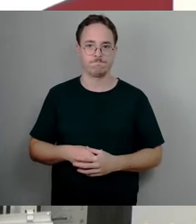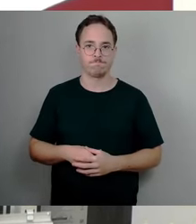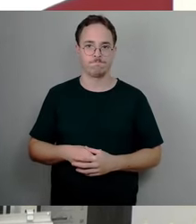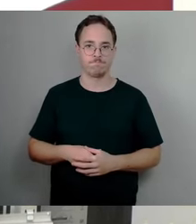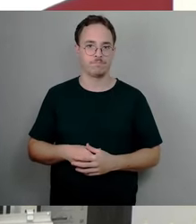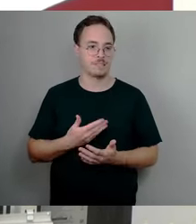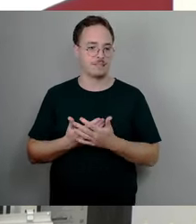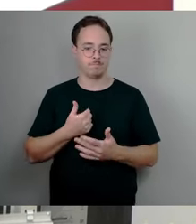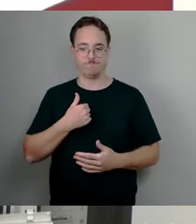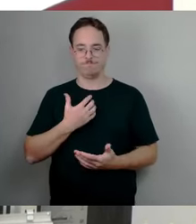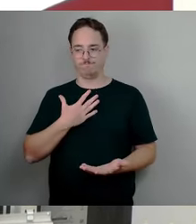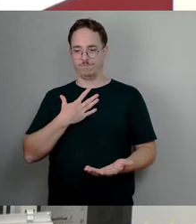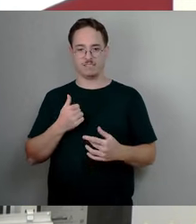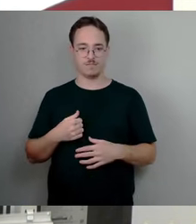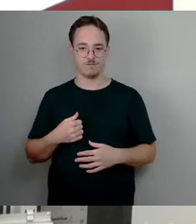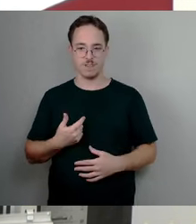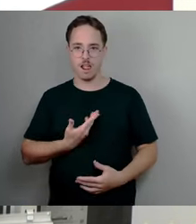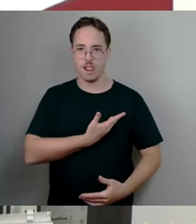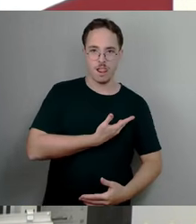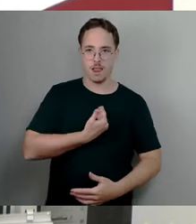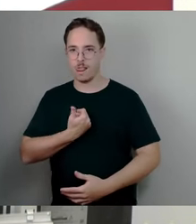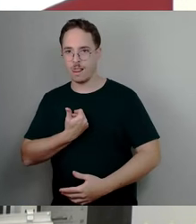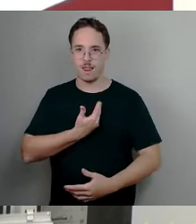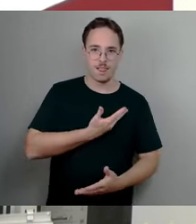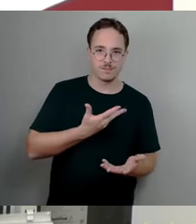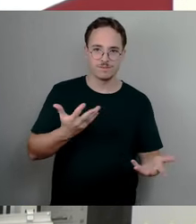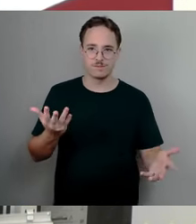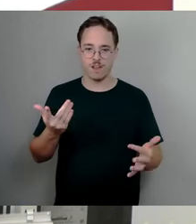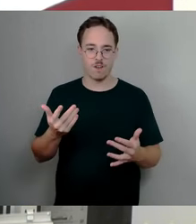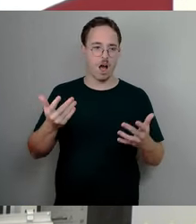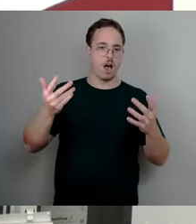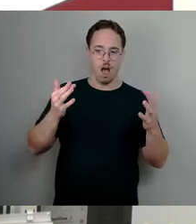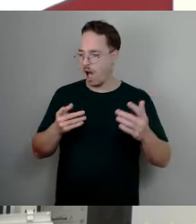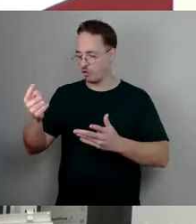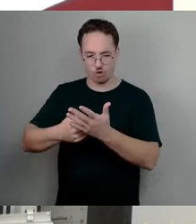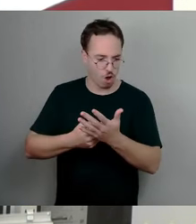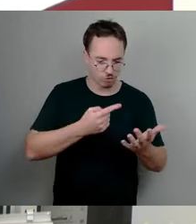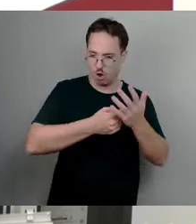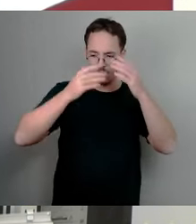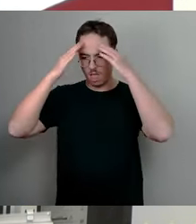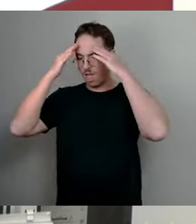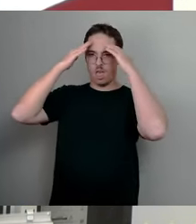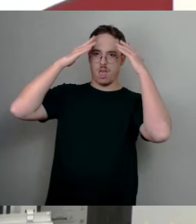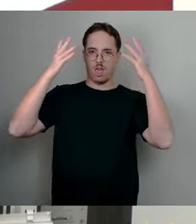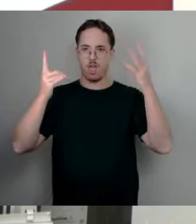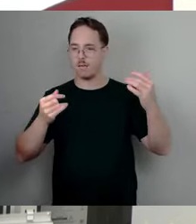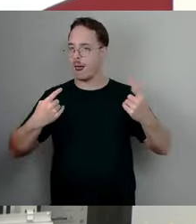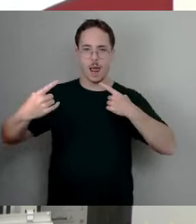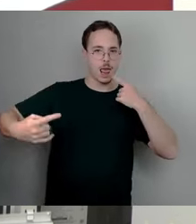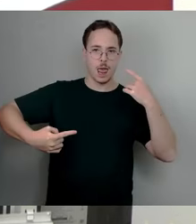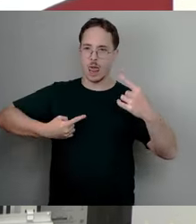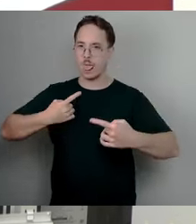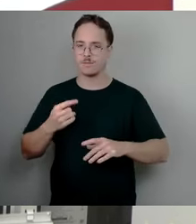Populismus-Gaul hier auf und ab reitet und die Steuern und die Steuern und die Steuern, sondern dass man einfach seinen Job hier als Stadtrat, als